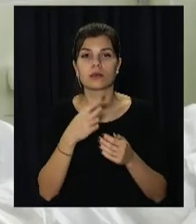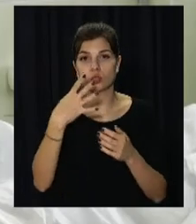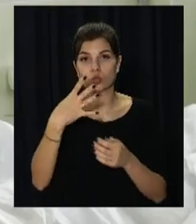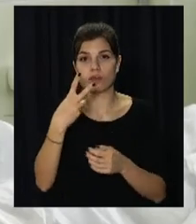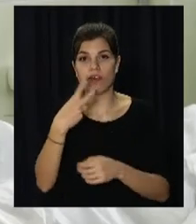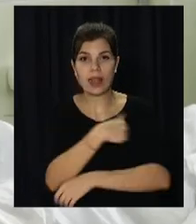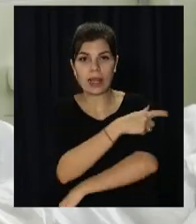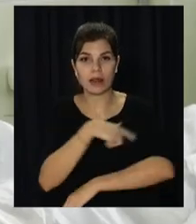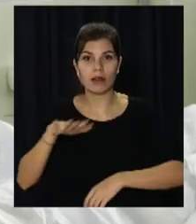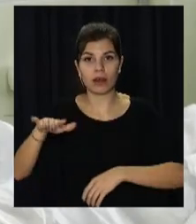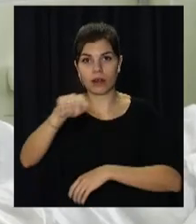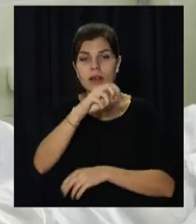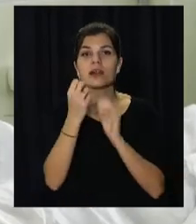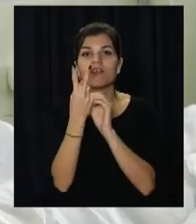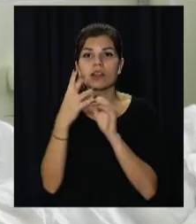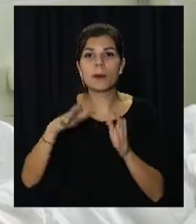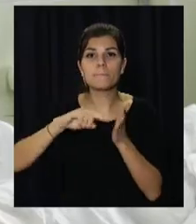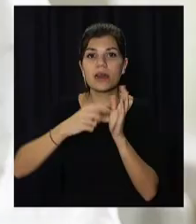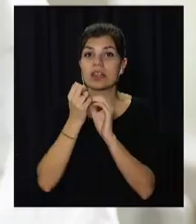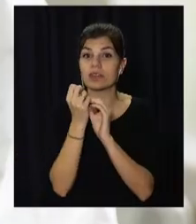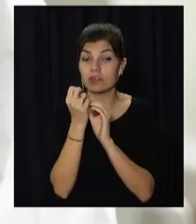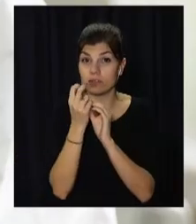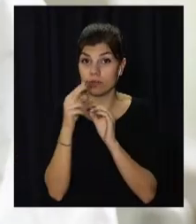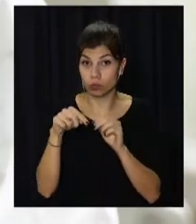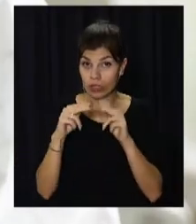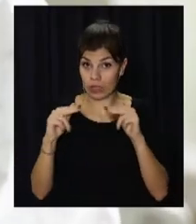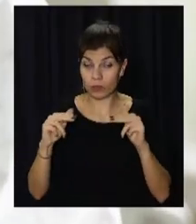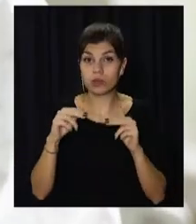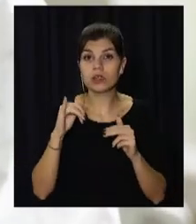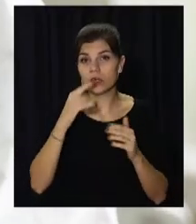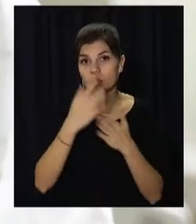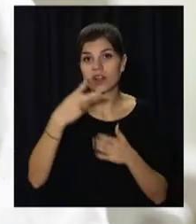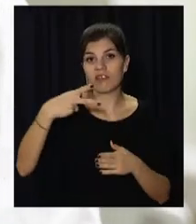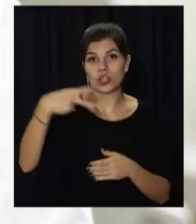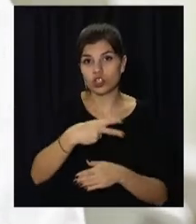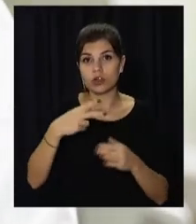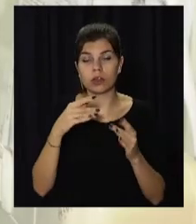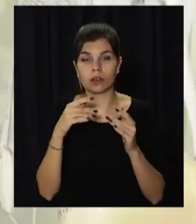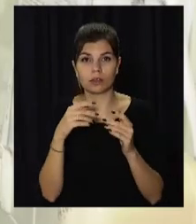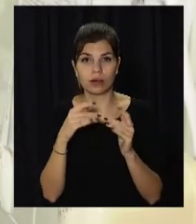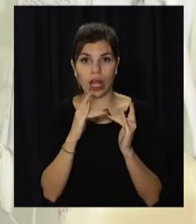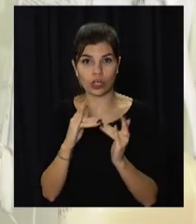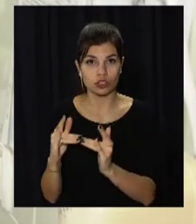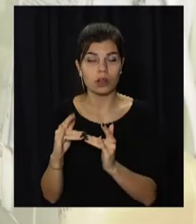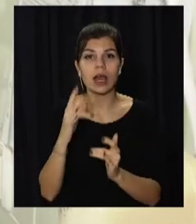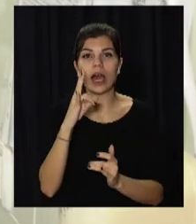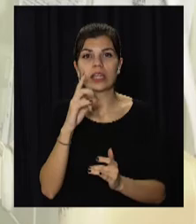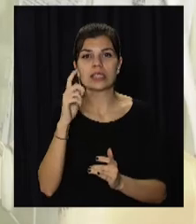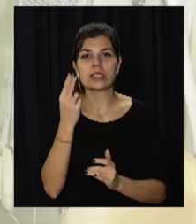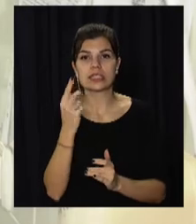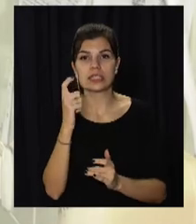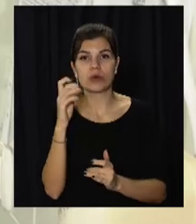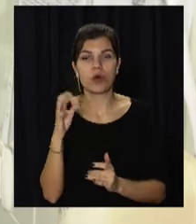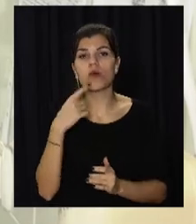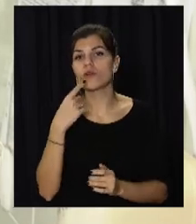лікарнях – 12 медзакладів у Дніпрі. Та розраховані на понад 2 тисячі ліжок. У НСЗУ зазначають, за останній